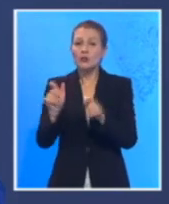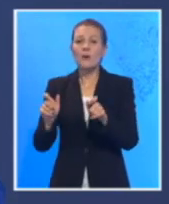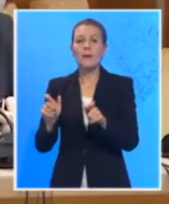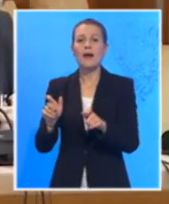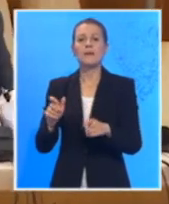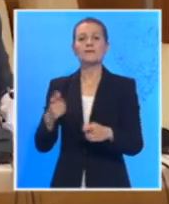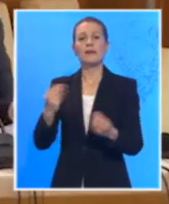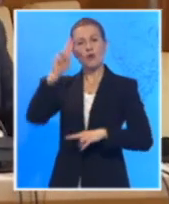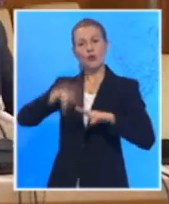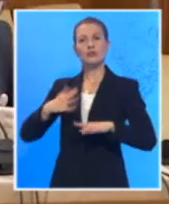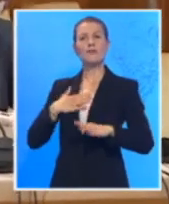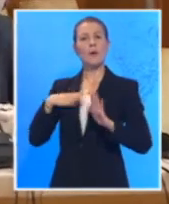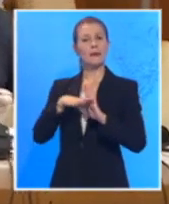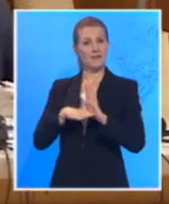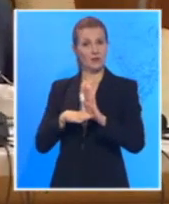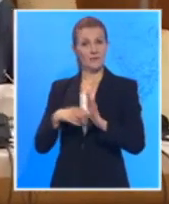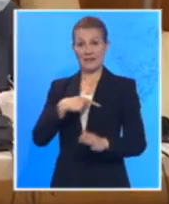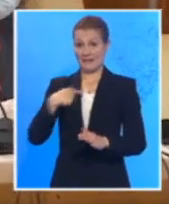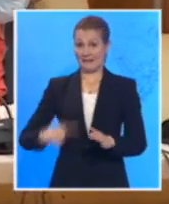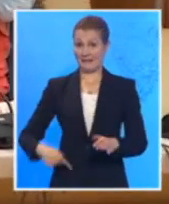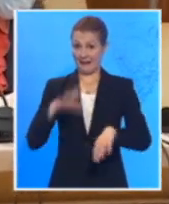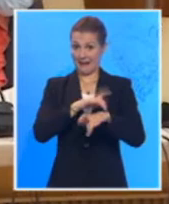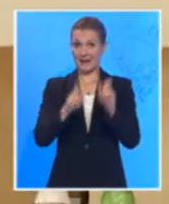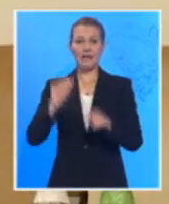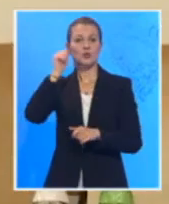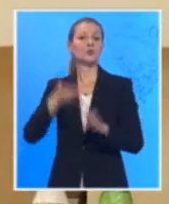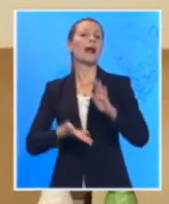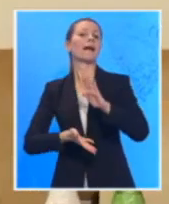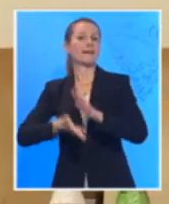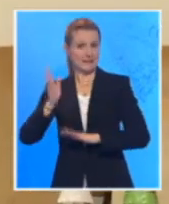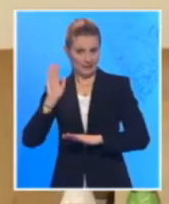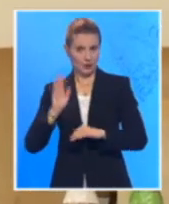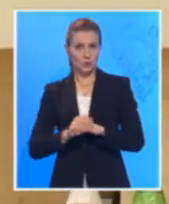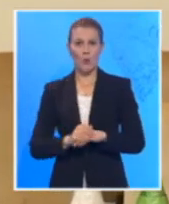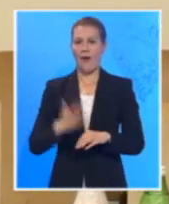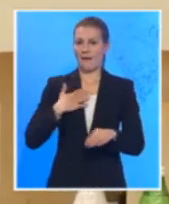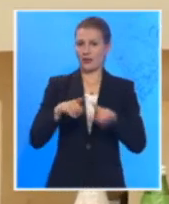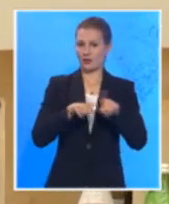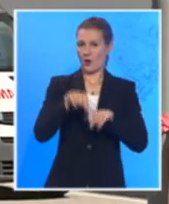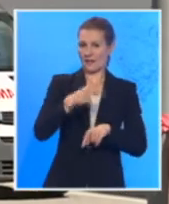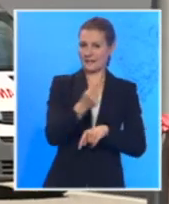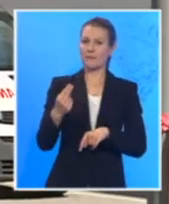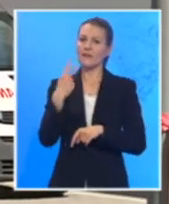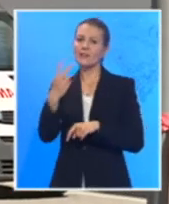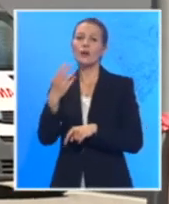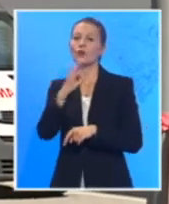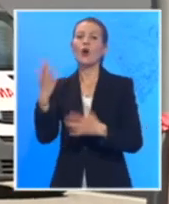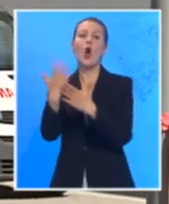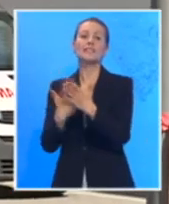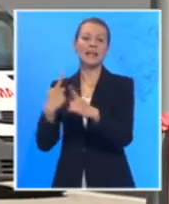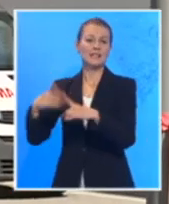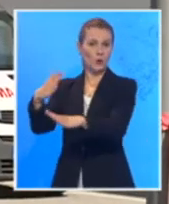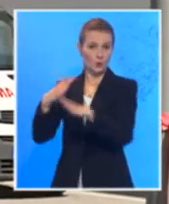pravila. Kineski lekari sutra napuštaju Srbiju, a njihove srpske kolege daju im najvišu ocenu za doprenost koju su pružili. Zbog mogućnosti